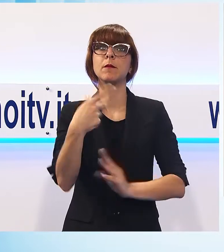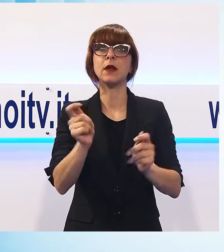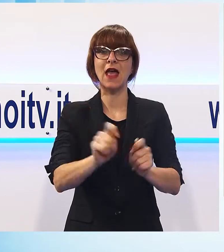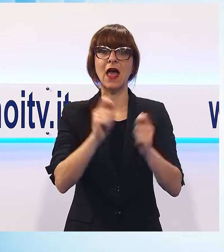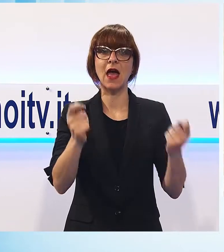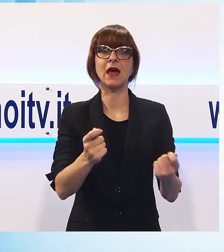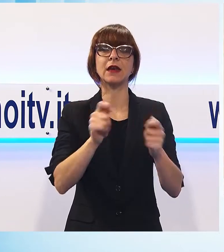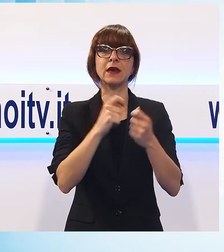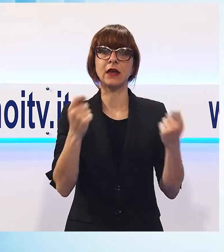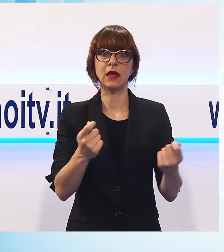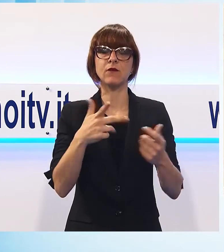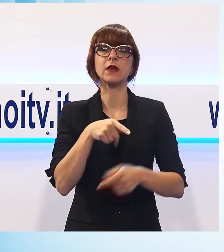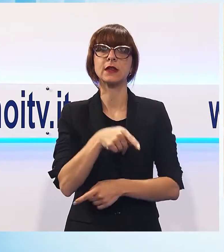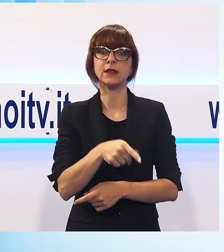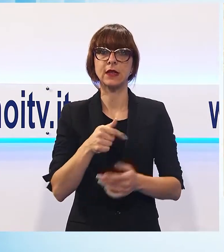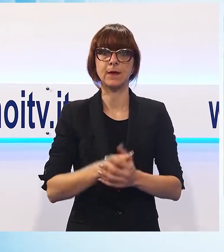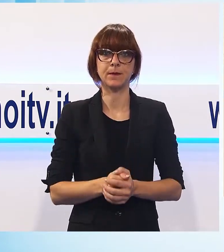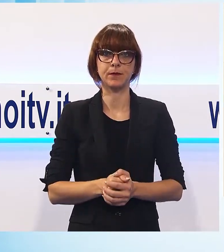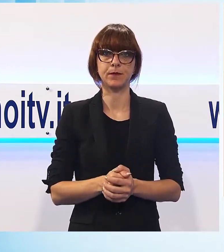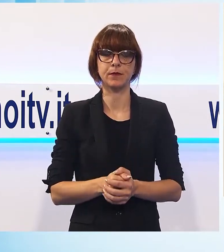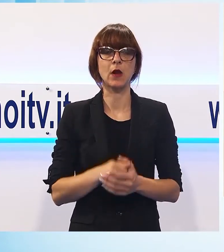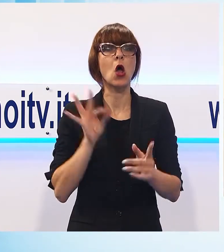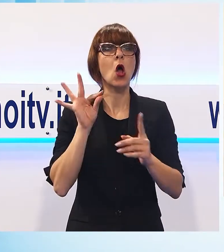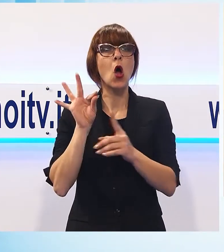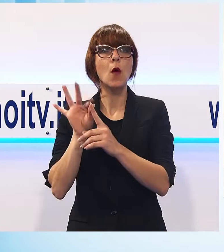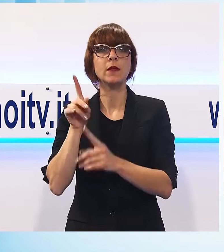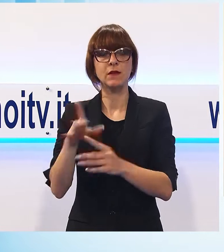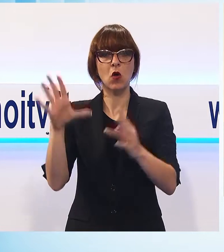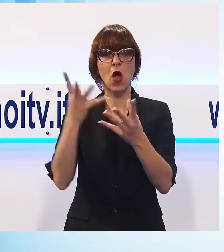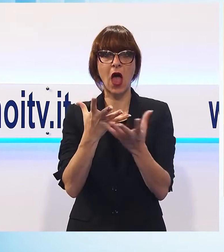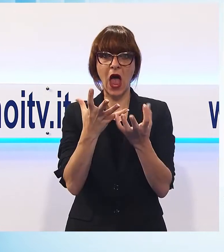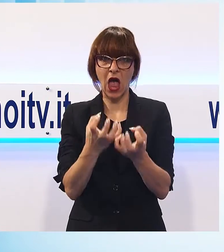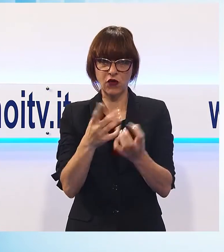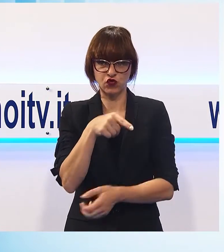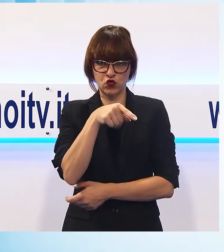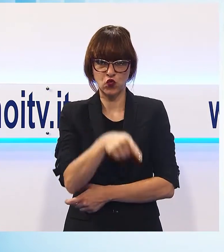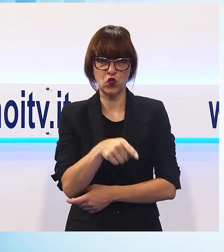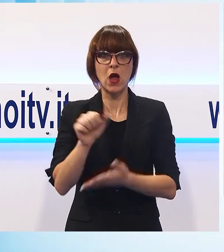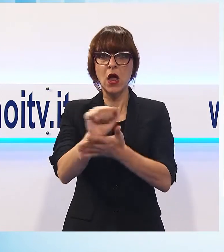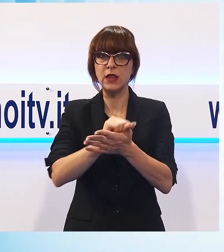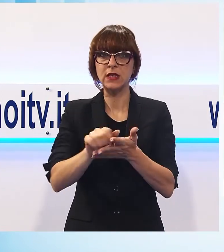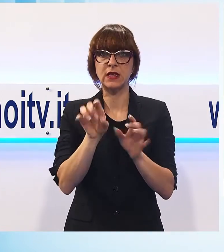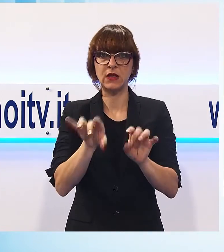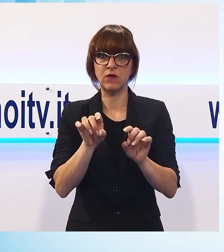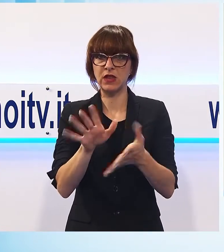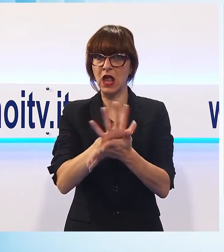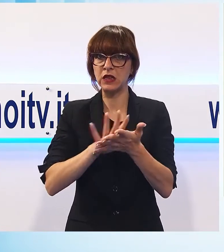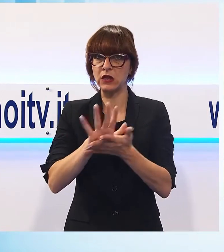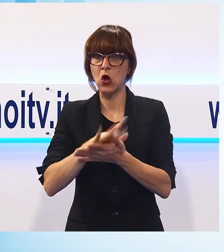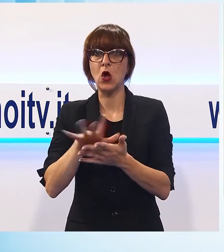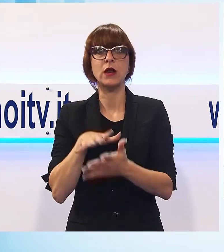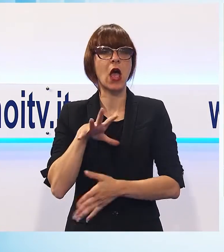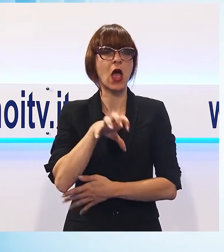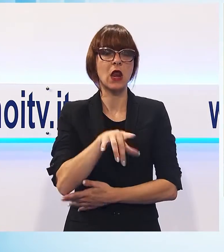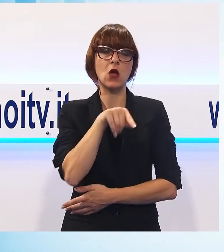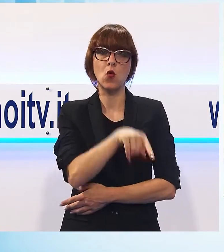sottoporre tutto il materiale a un intervento di asciugatura, disinfestazione e recupero delle opere bibliografiche, attaccate da